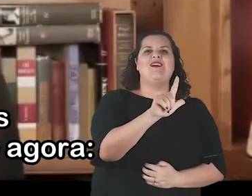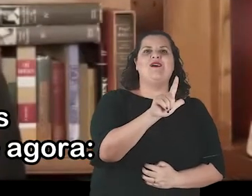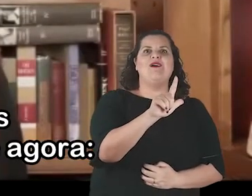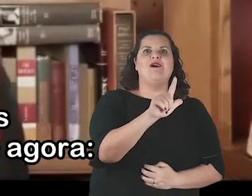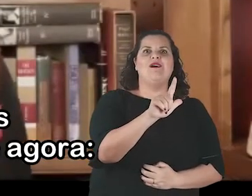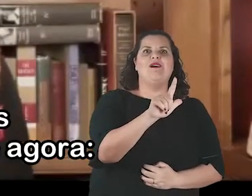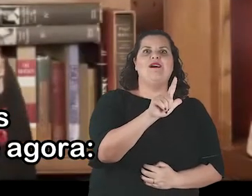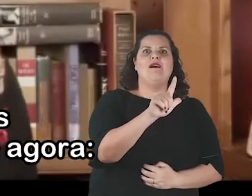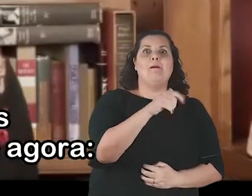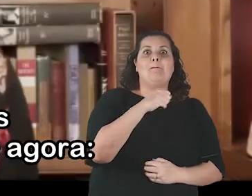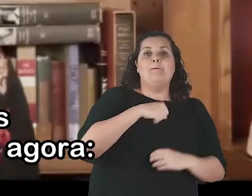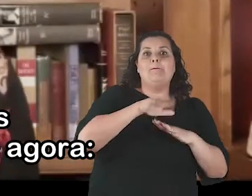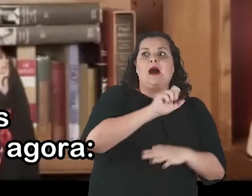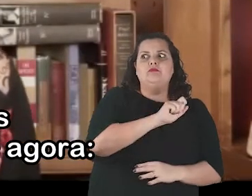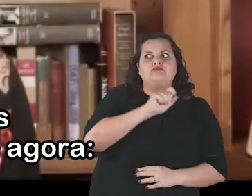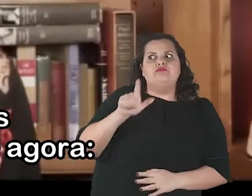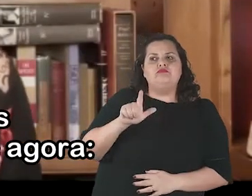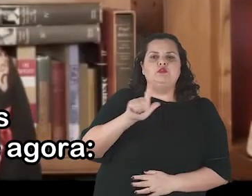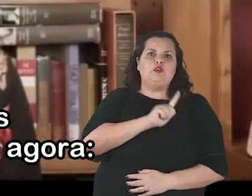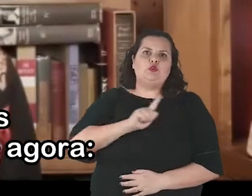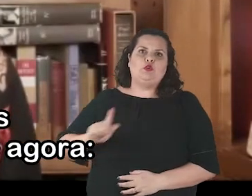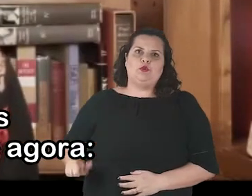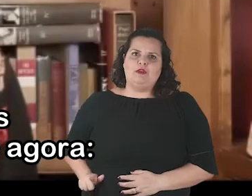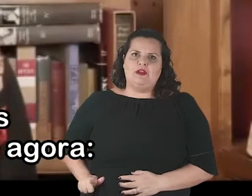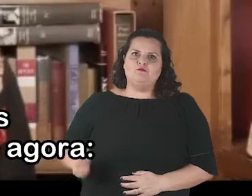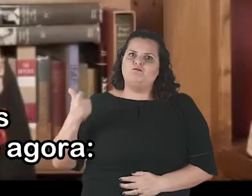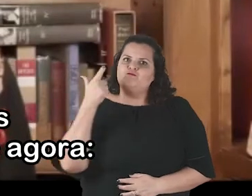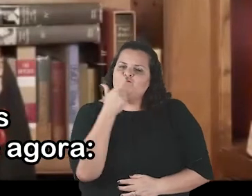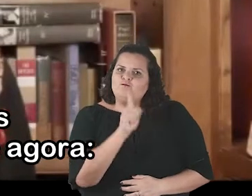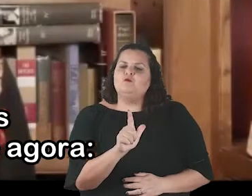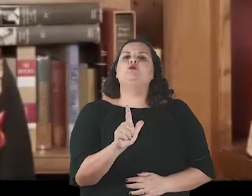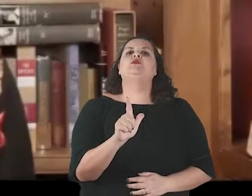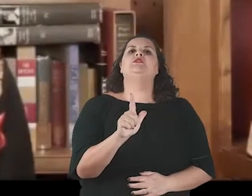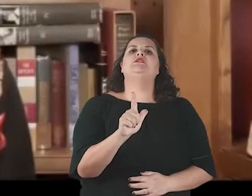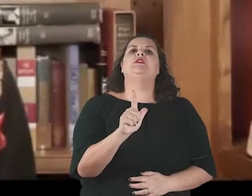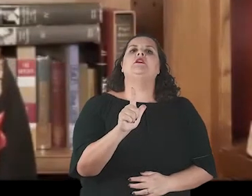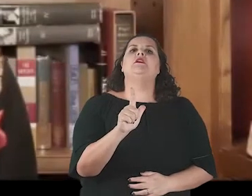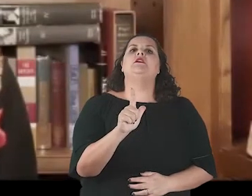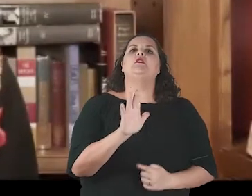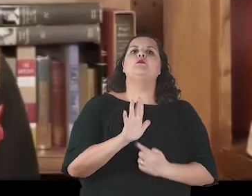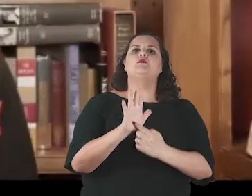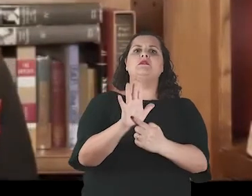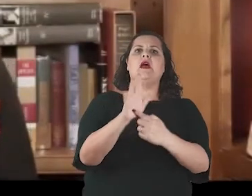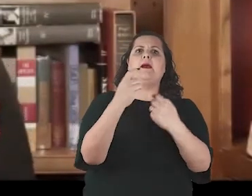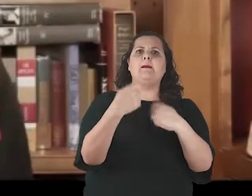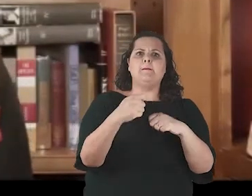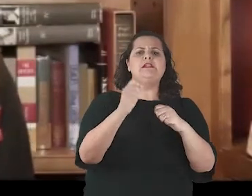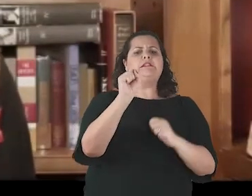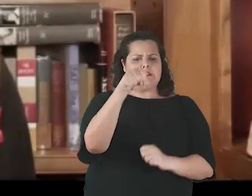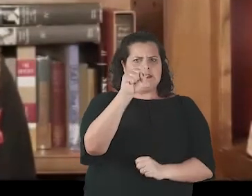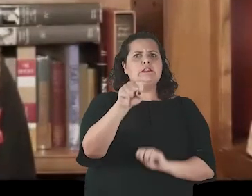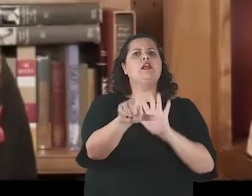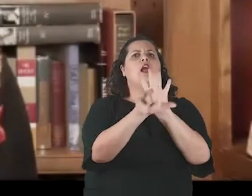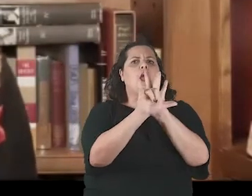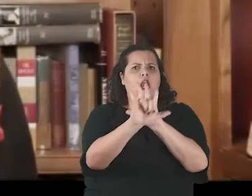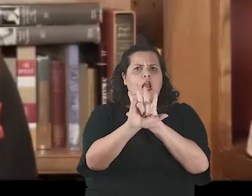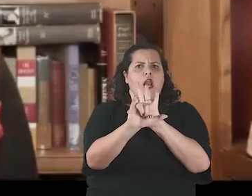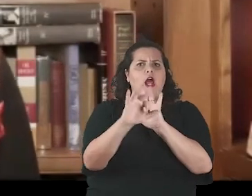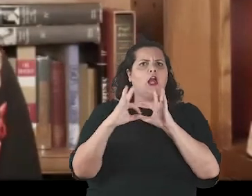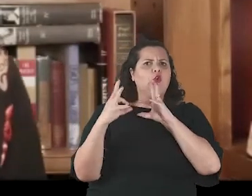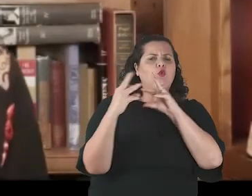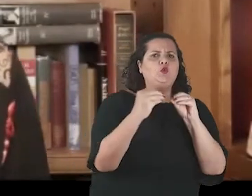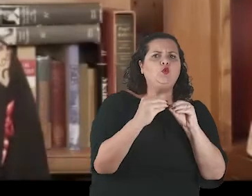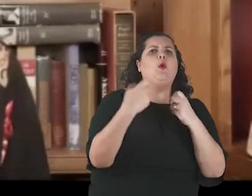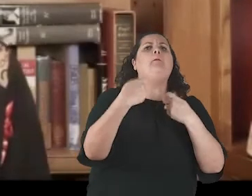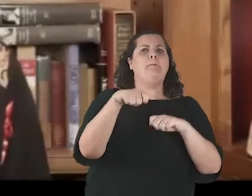accomplished what few authoritative bodies and governments have so far done. They have recognized that our